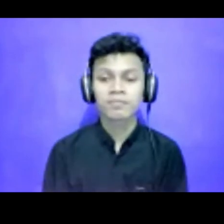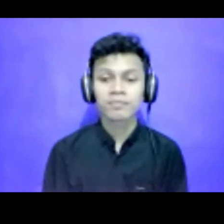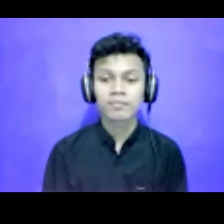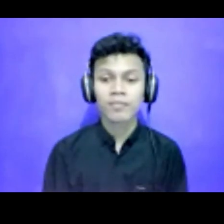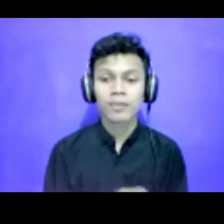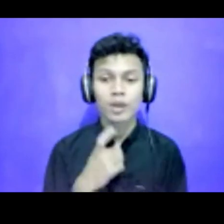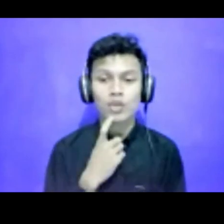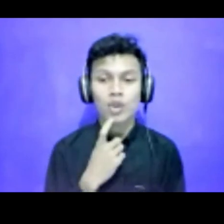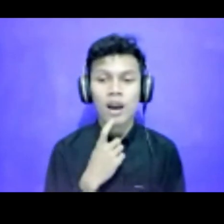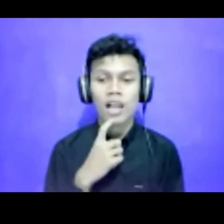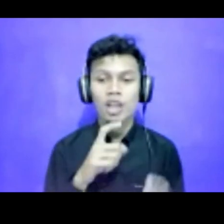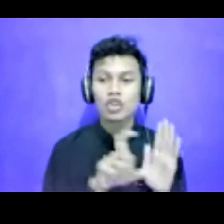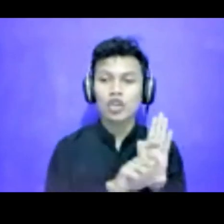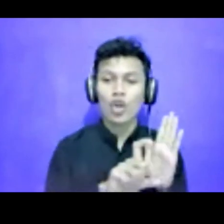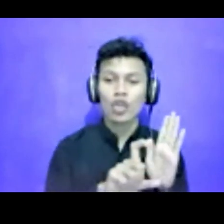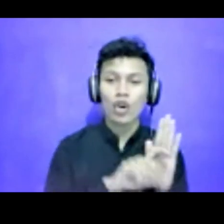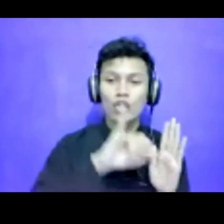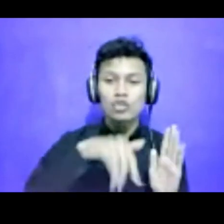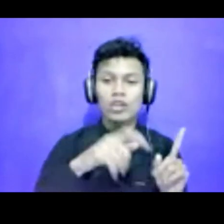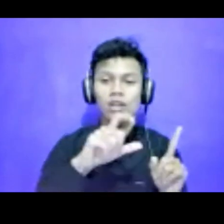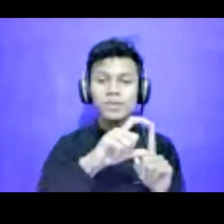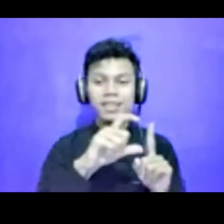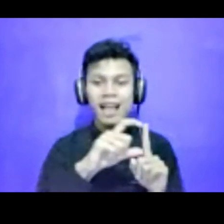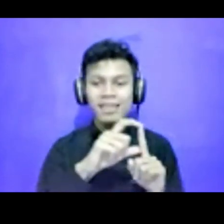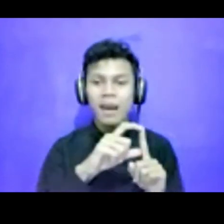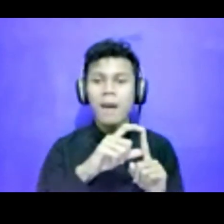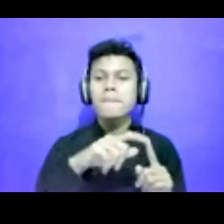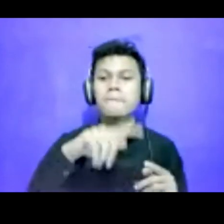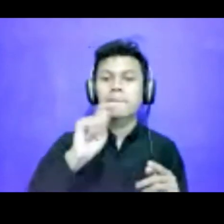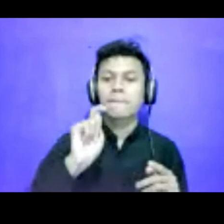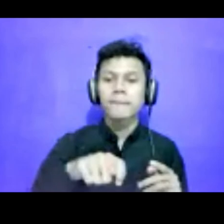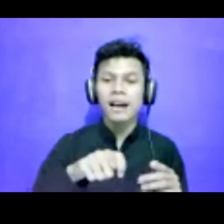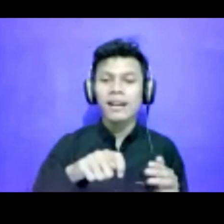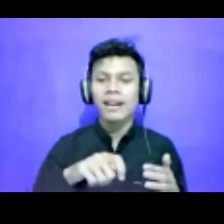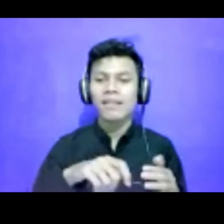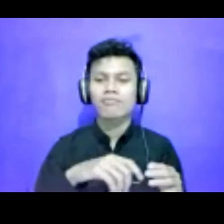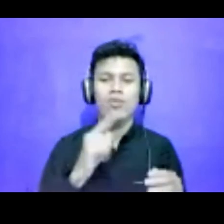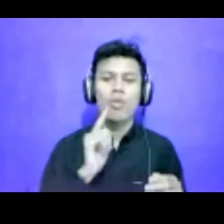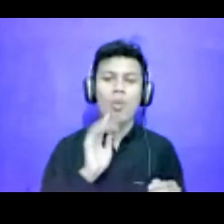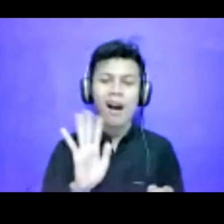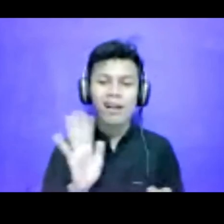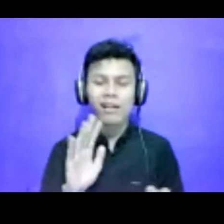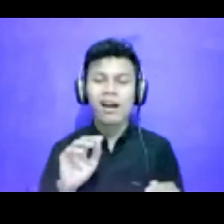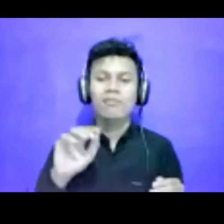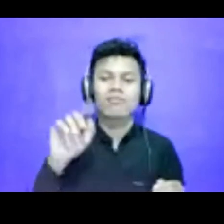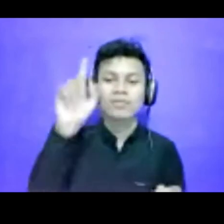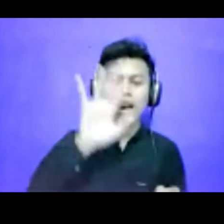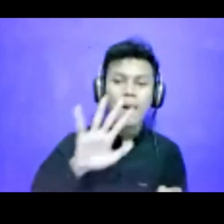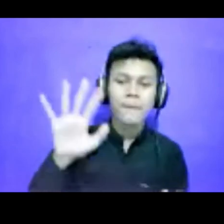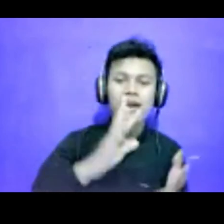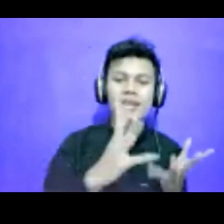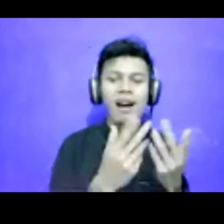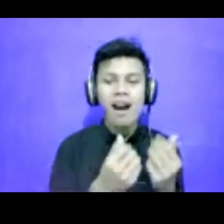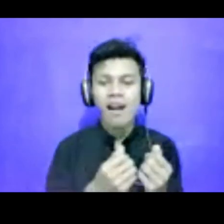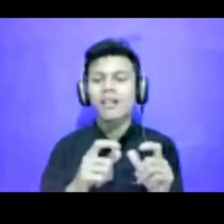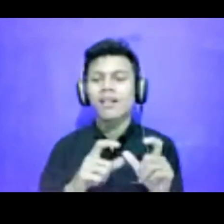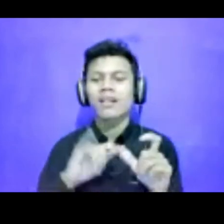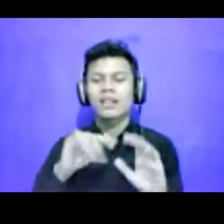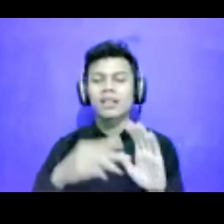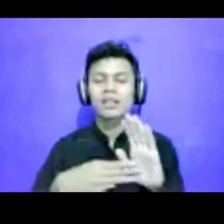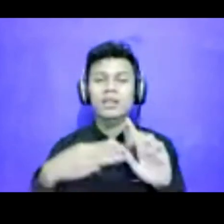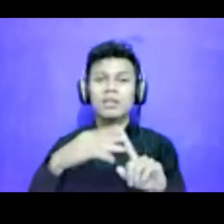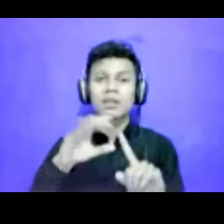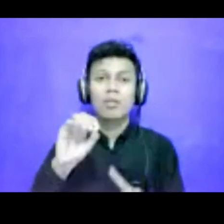soal contoh-contoh jurnalisme data menggunakan unsur warna, gambar, angka, dan simbol. Apakah komponen tersebut dapat dinarisikan